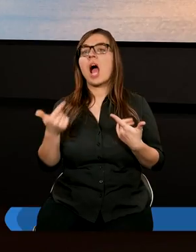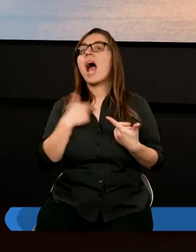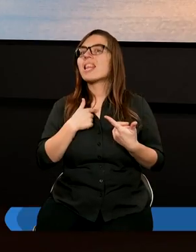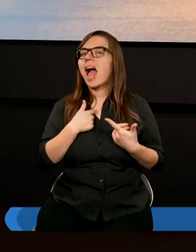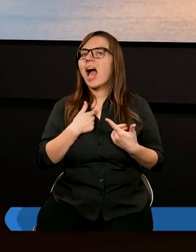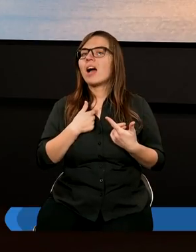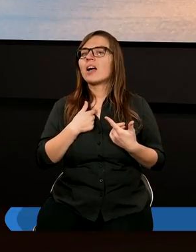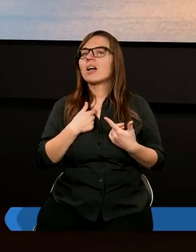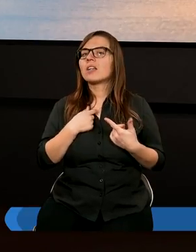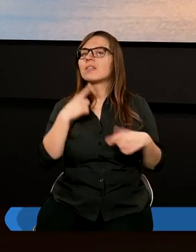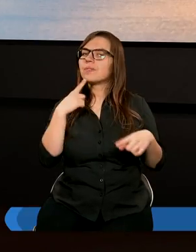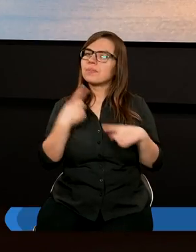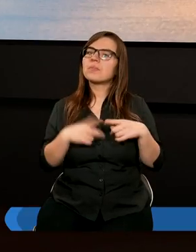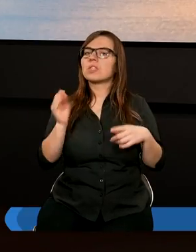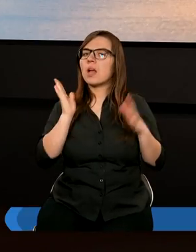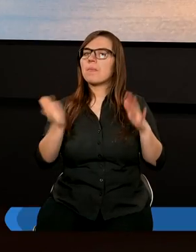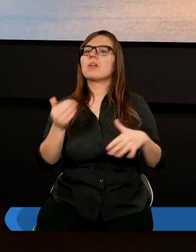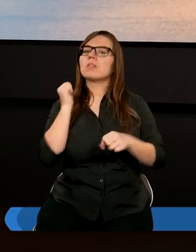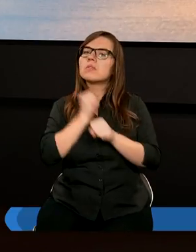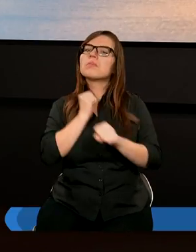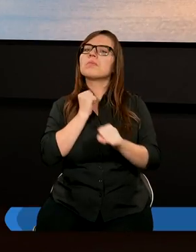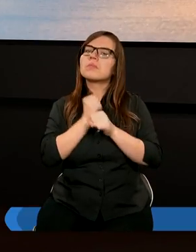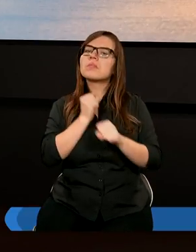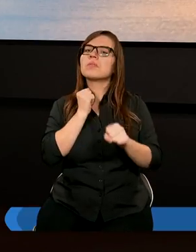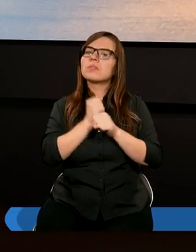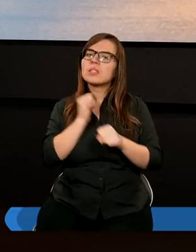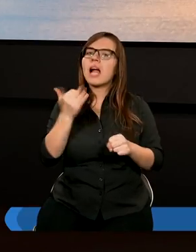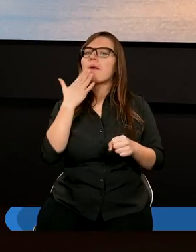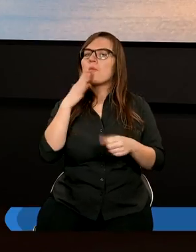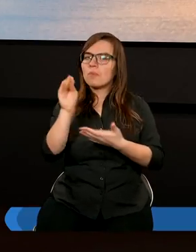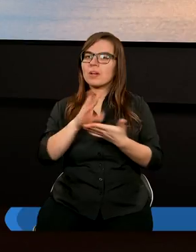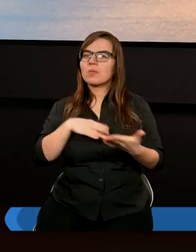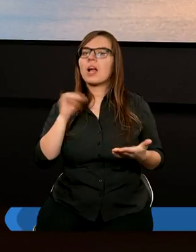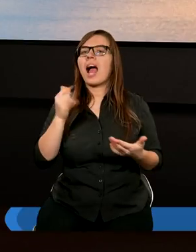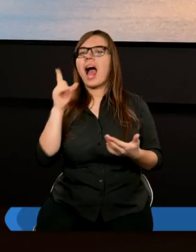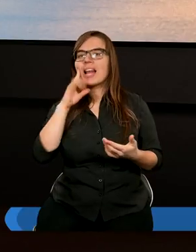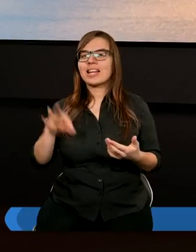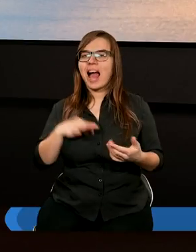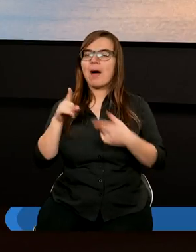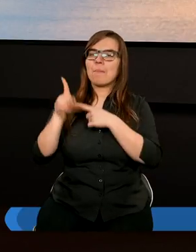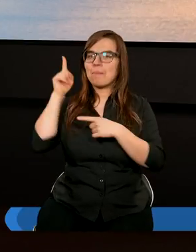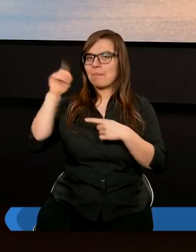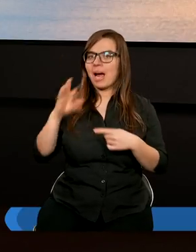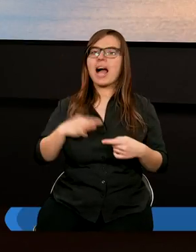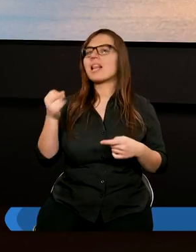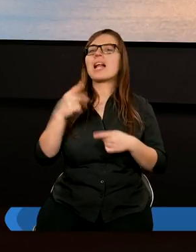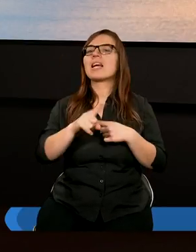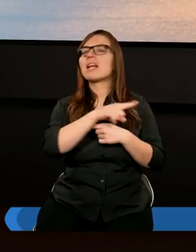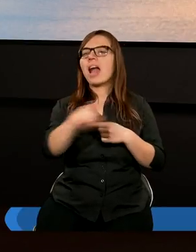A ja zdecydowałem, że będę pracował tak, jak mówi Pismo Święte, jak dla Pana, a nie dla ludzi.